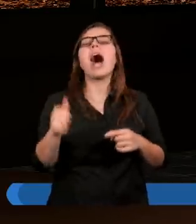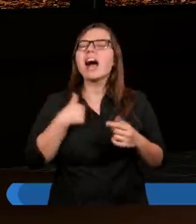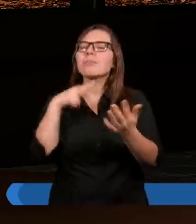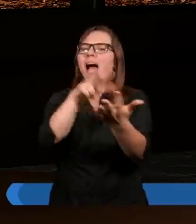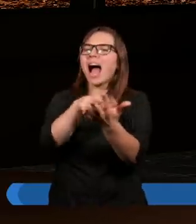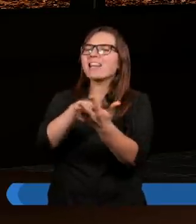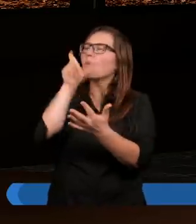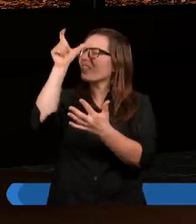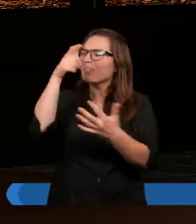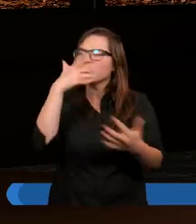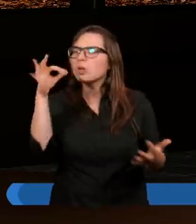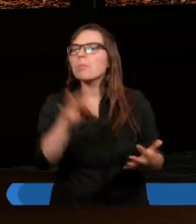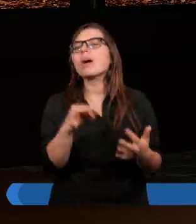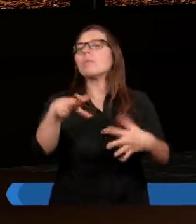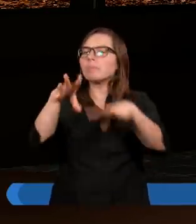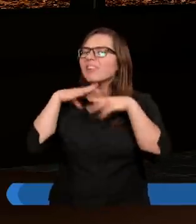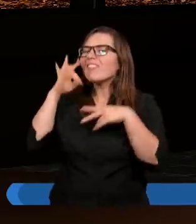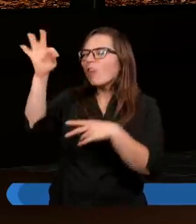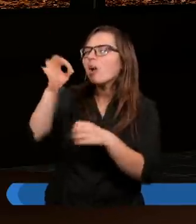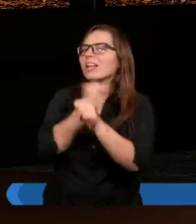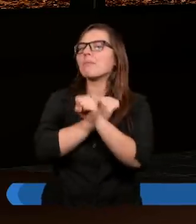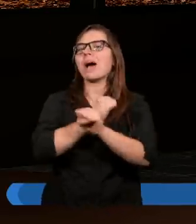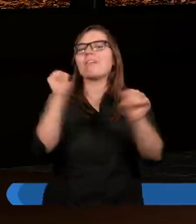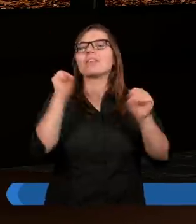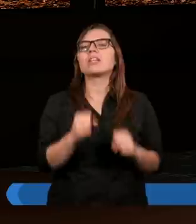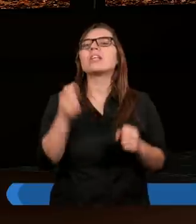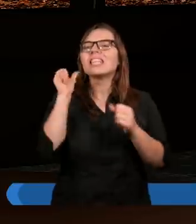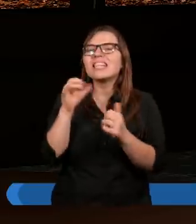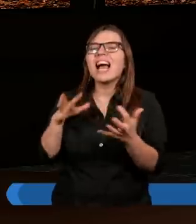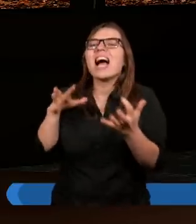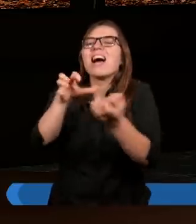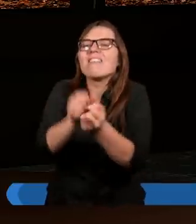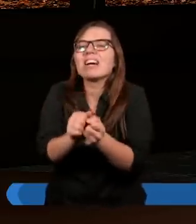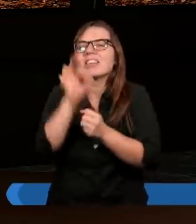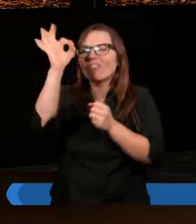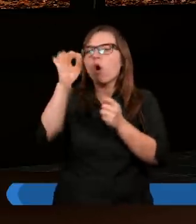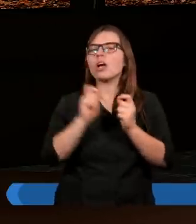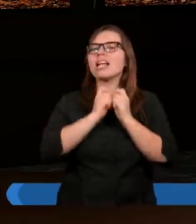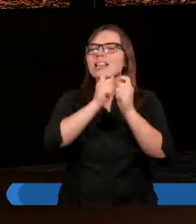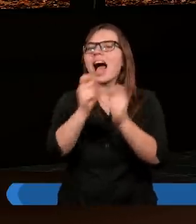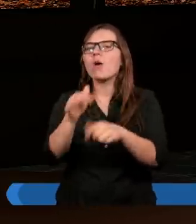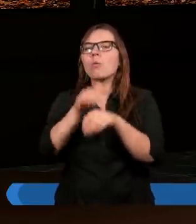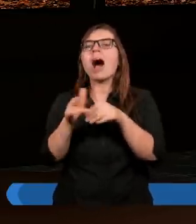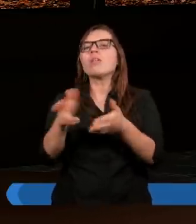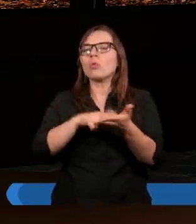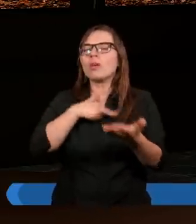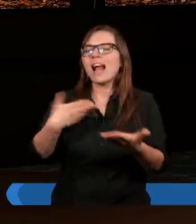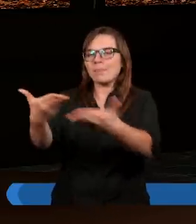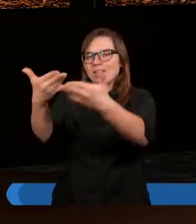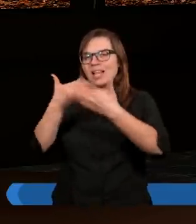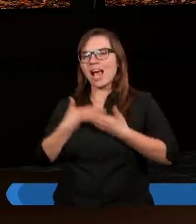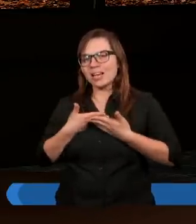akceptowali Ciebie, przyjmowali Twoje zbawienie i chwytali się tego daru łaski, jaki nam dajesz.